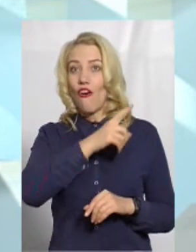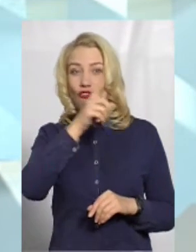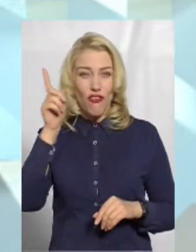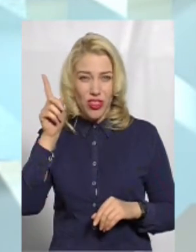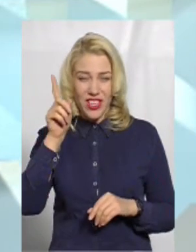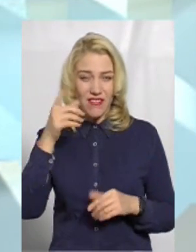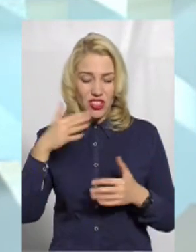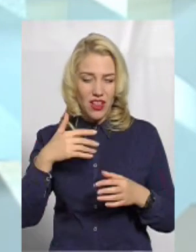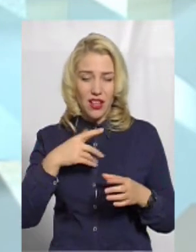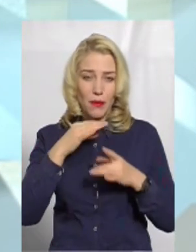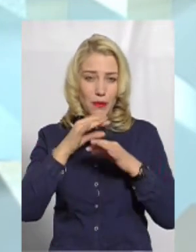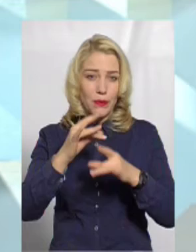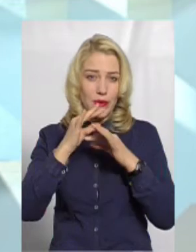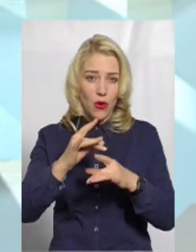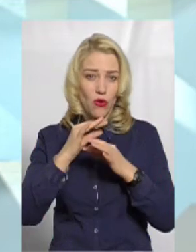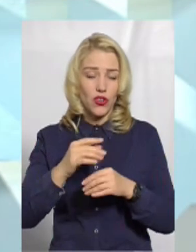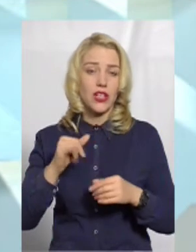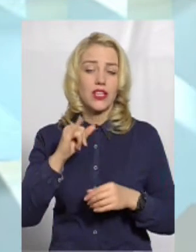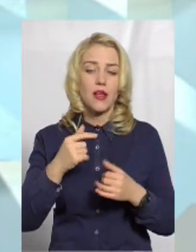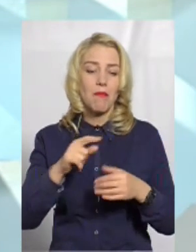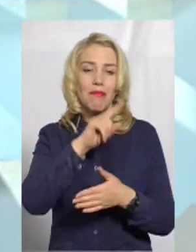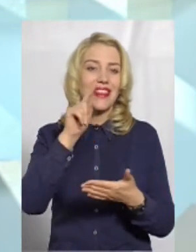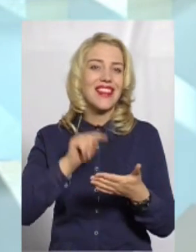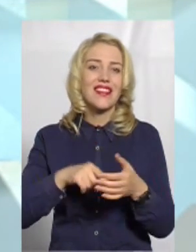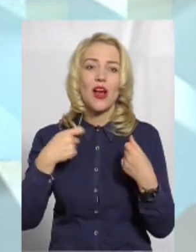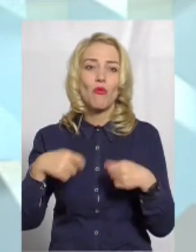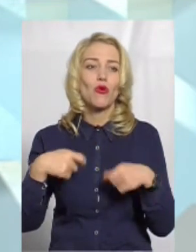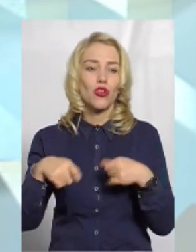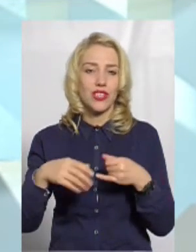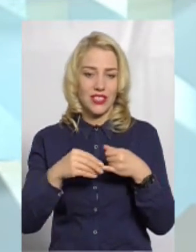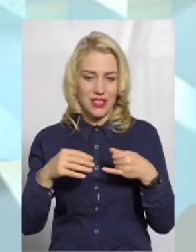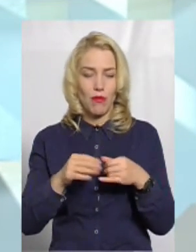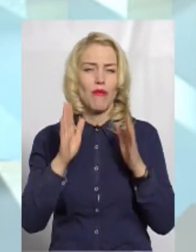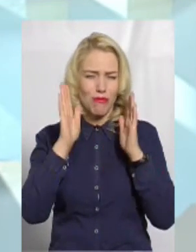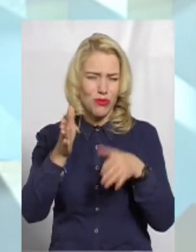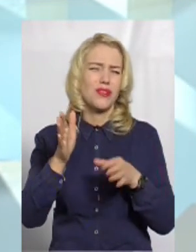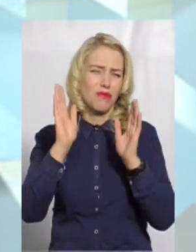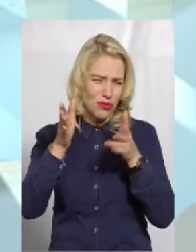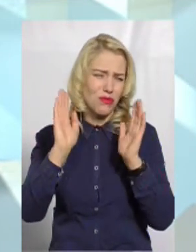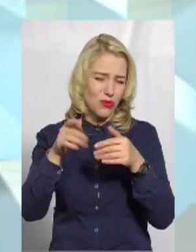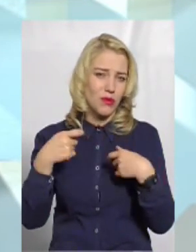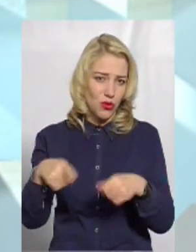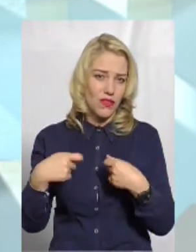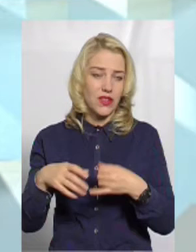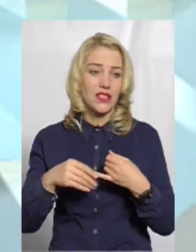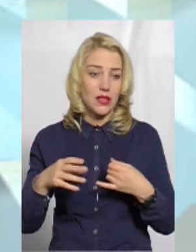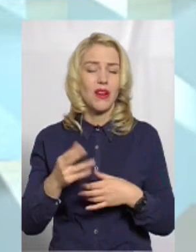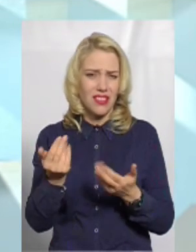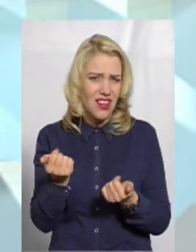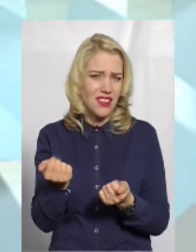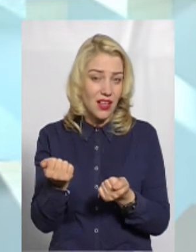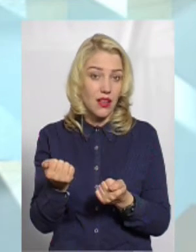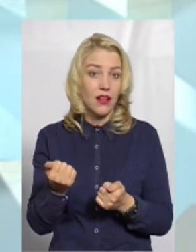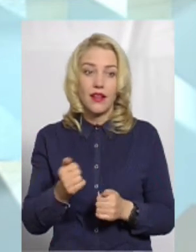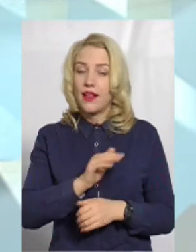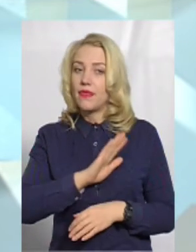заговорили, і що питання продажу землі, що це вже буде продаватися земля, да, це продаватися земля і так далі.